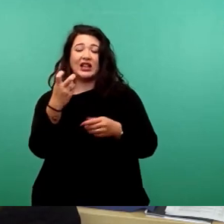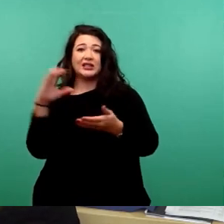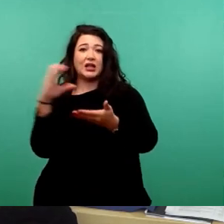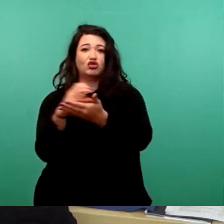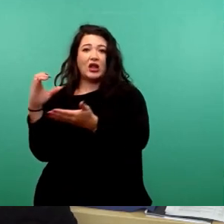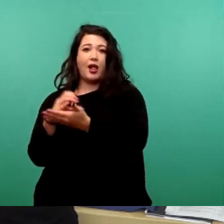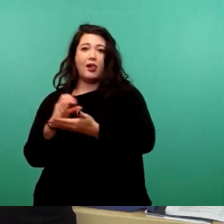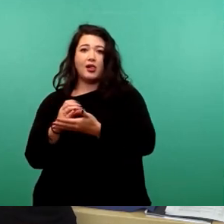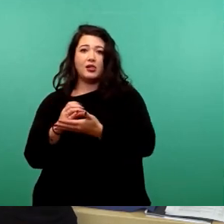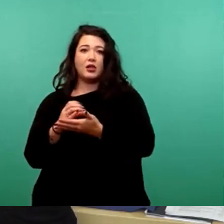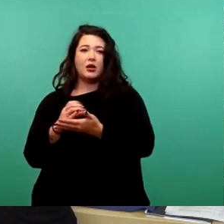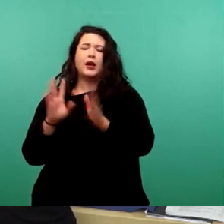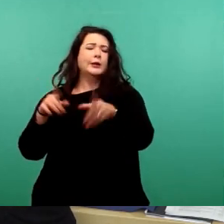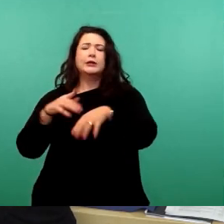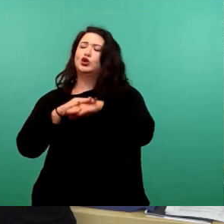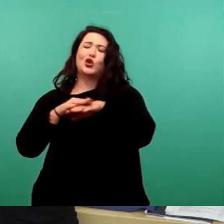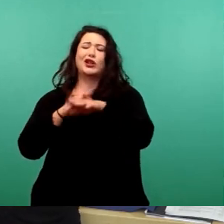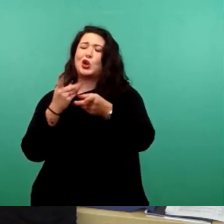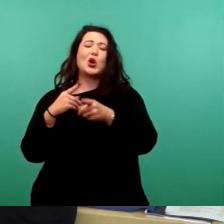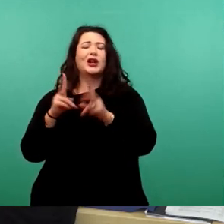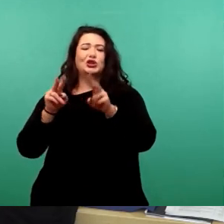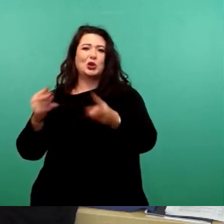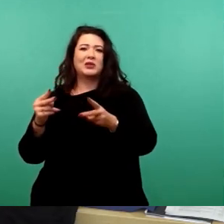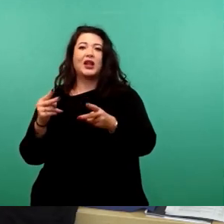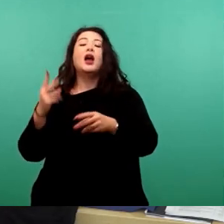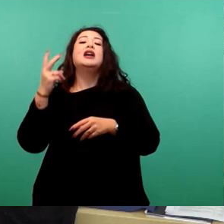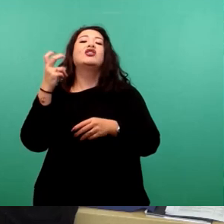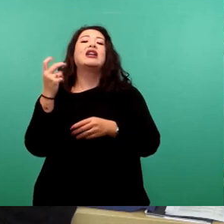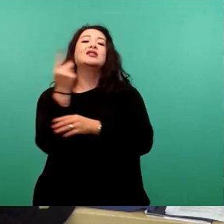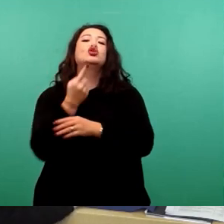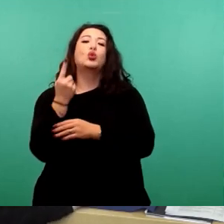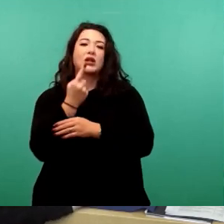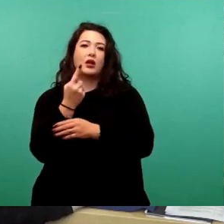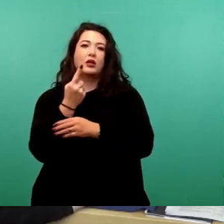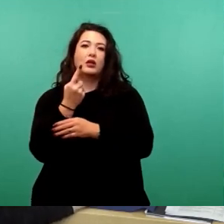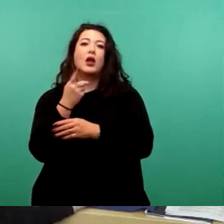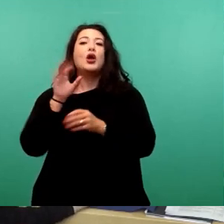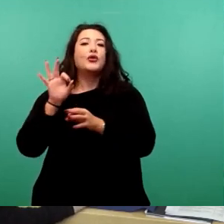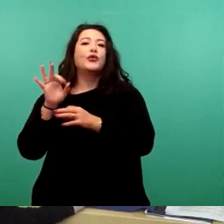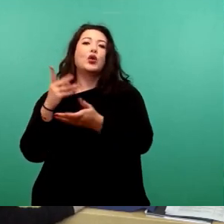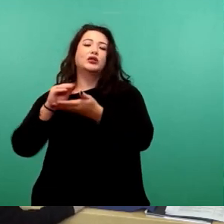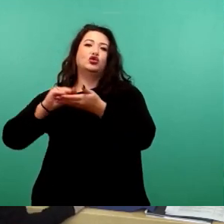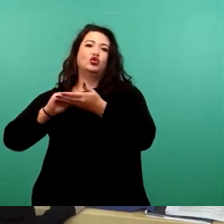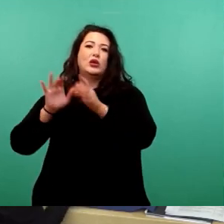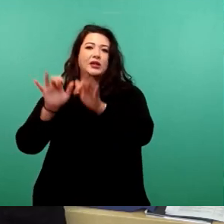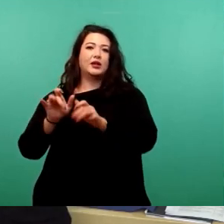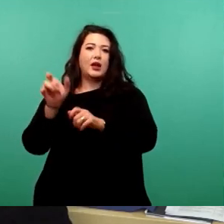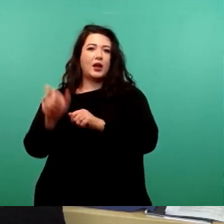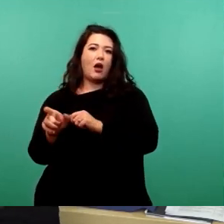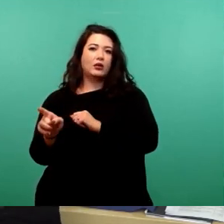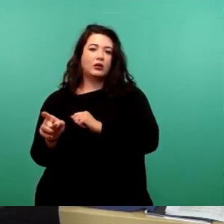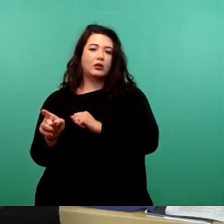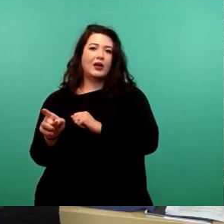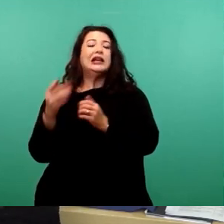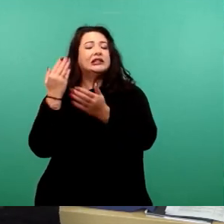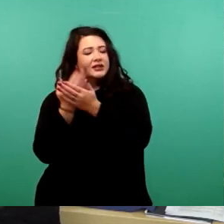Schulsekretariats, 20 Stellen wäre schön, aber 20 Stunden für das Schulsekretariat. Daher meine Frage,